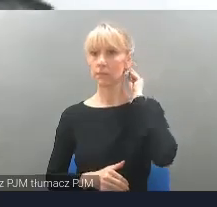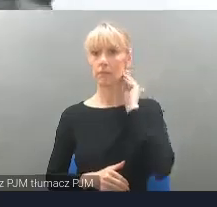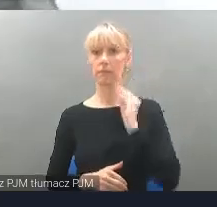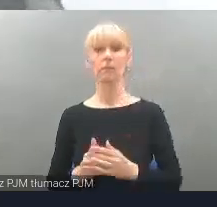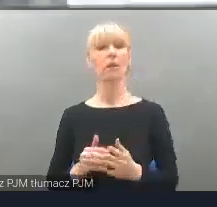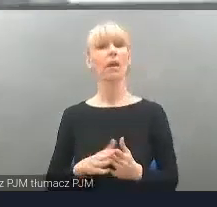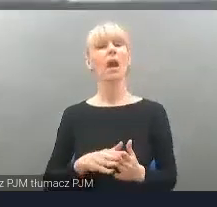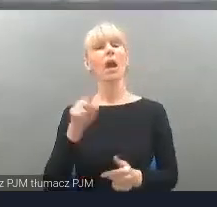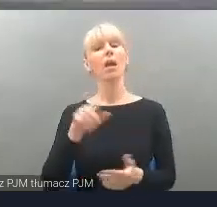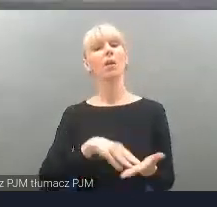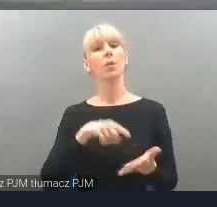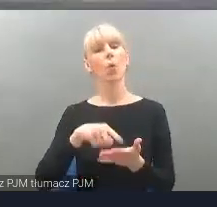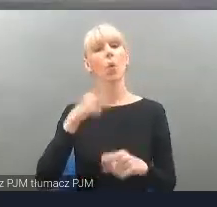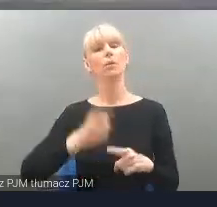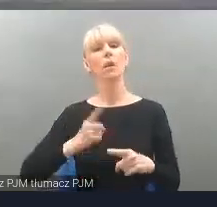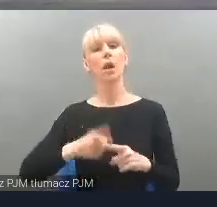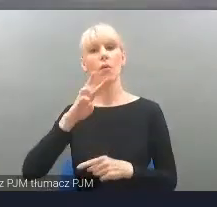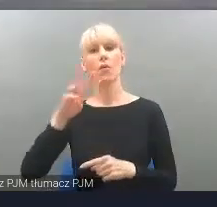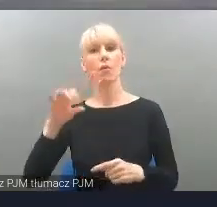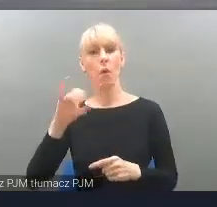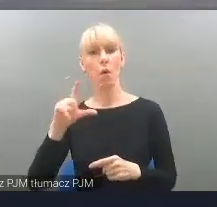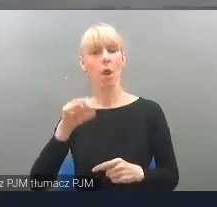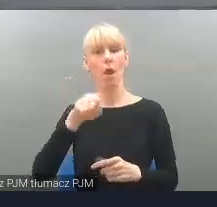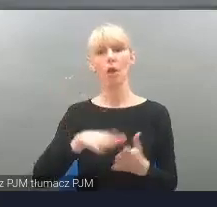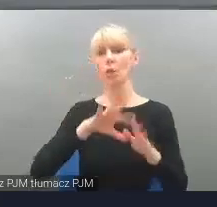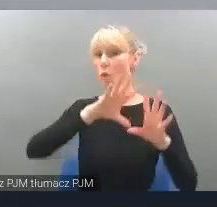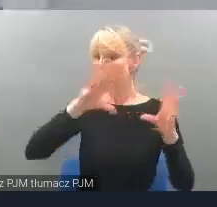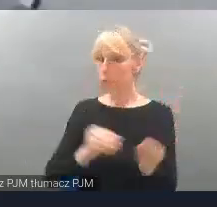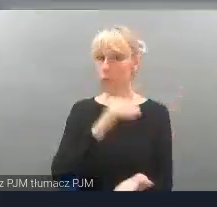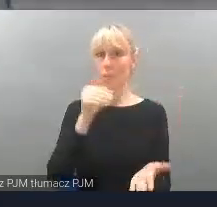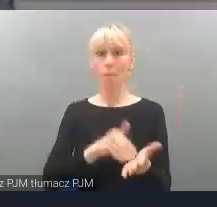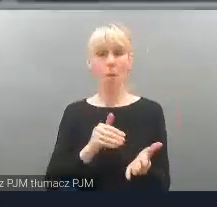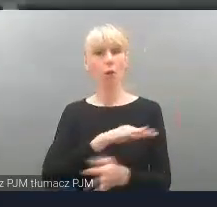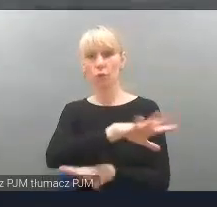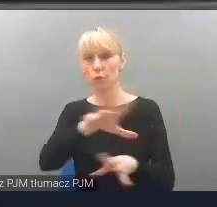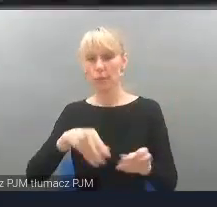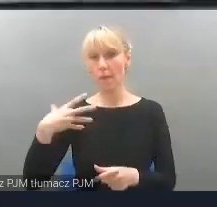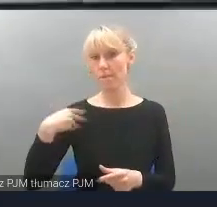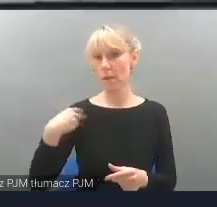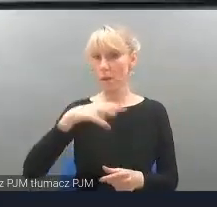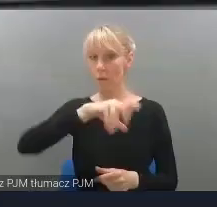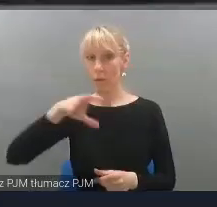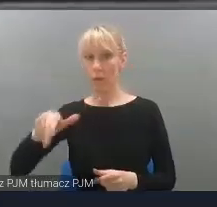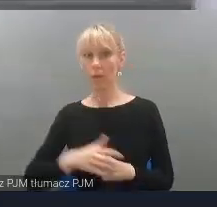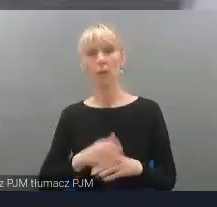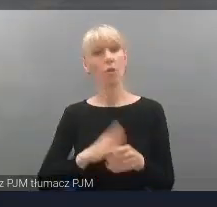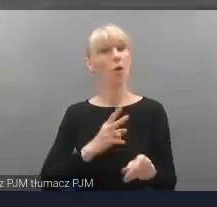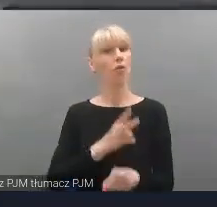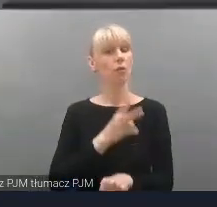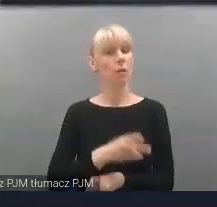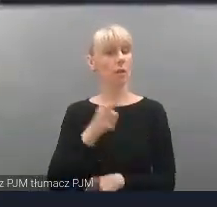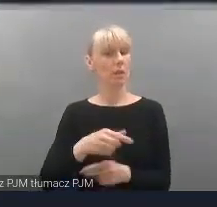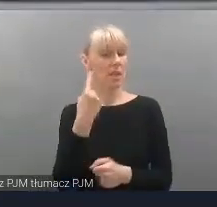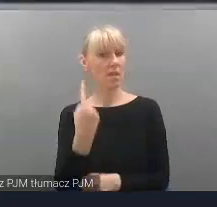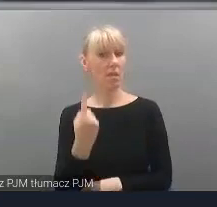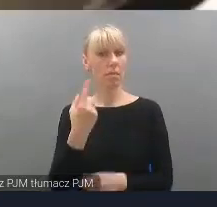Stalowa Wola od lat pracuje na miano Ośrodka Przyjaznego dla potrzeb wszystkich grup wiekowych. Ostatnim przykładem inwestycji w pełni dostępnej jest jedyne w